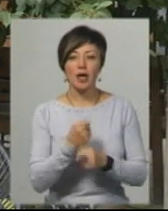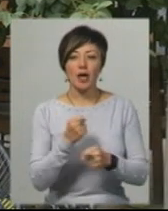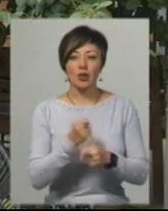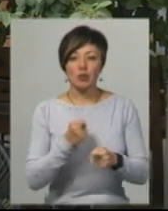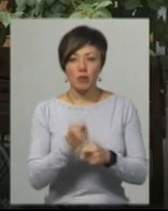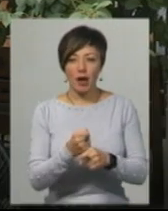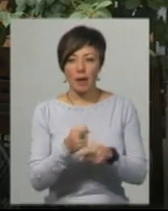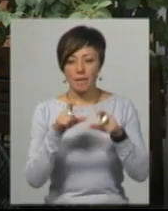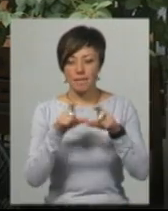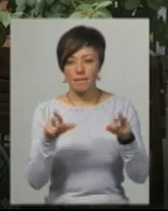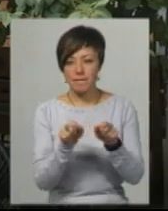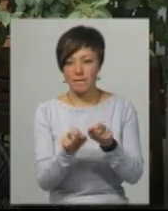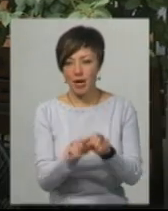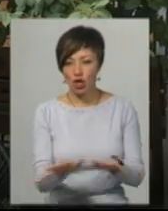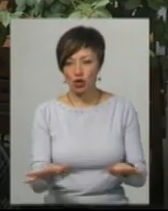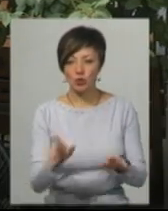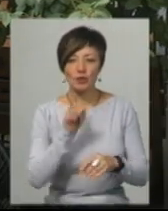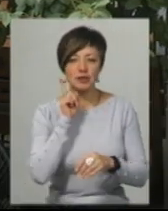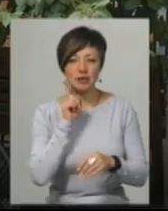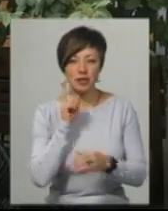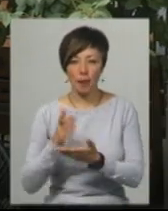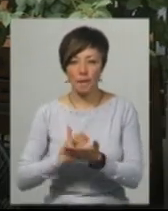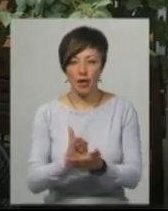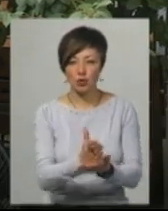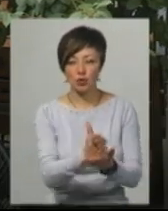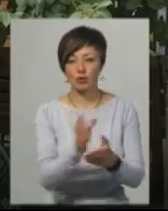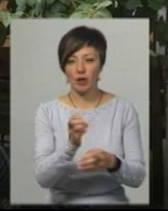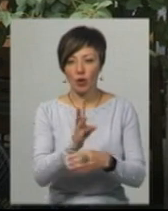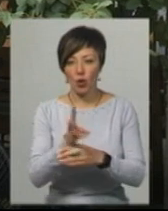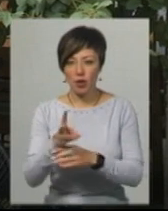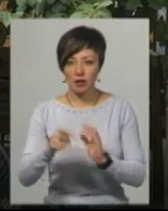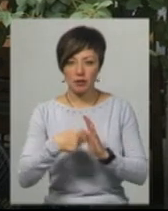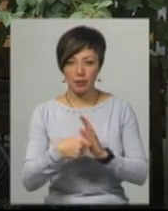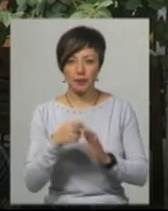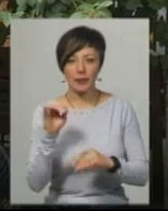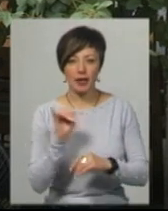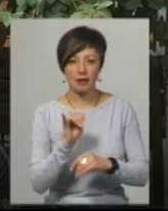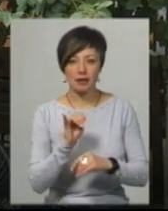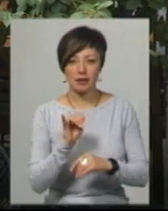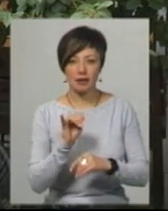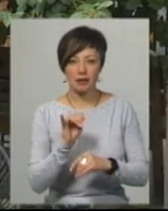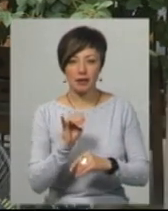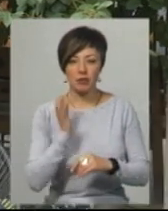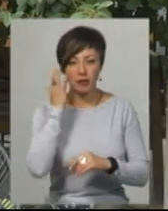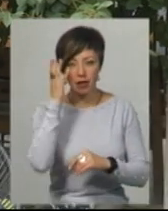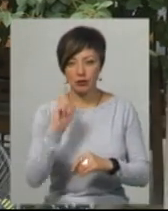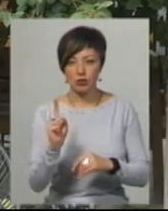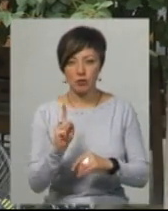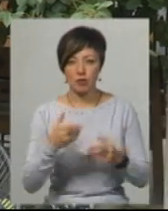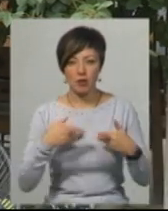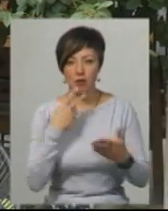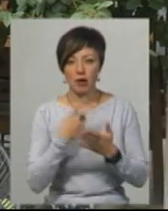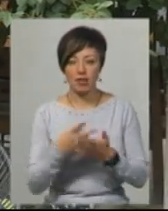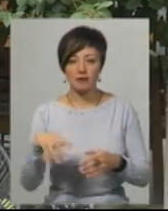зелених маршрутів. Ми будемо розробляти промо такі ролики. І ми мріємо, щоб ми